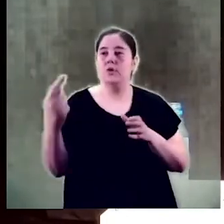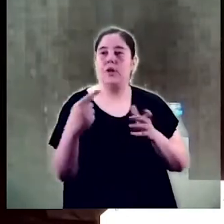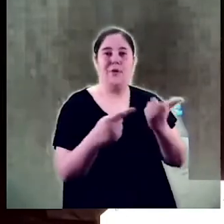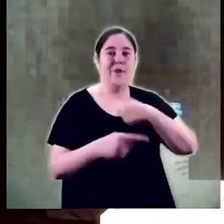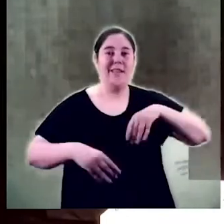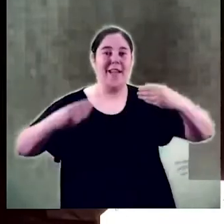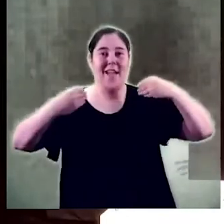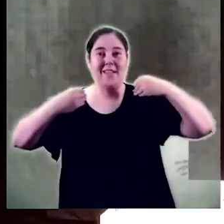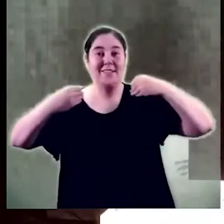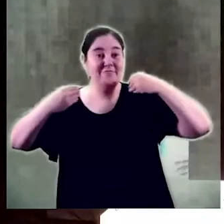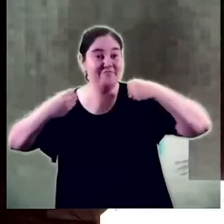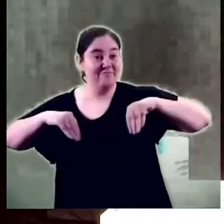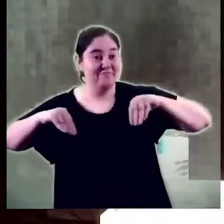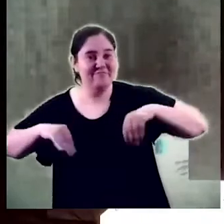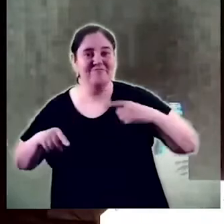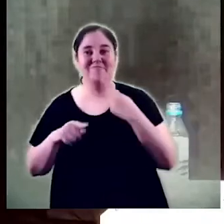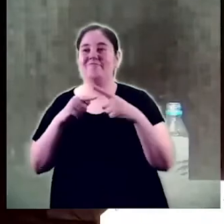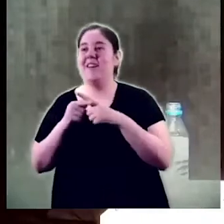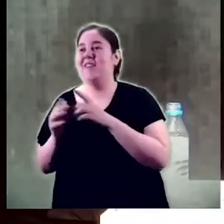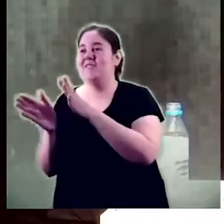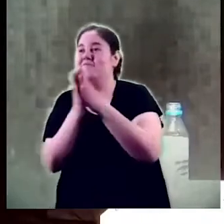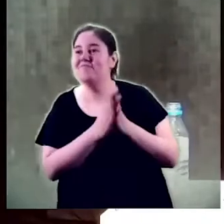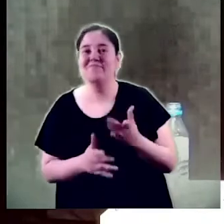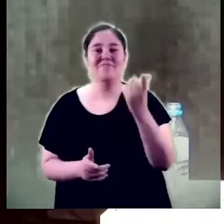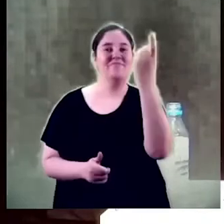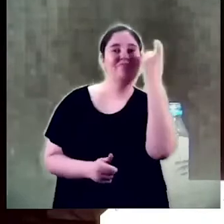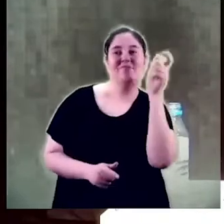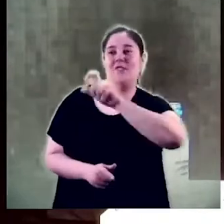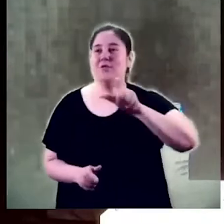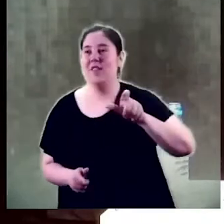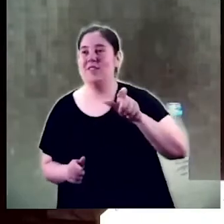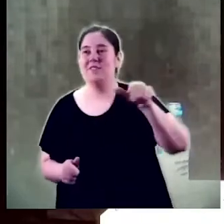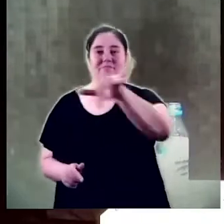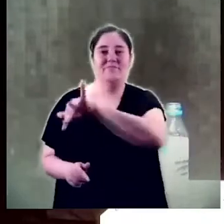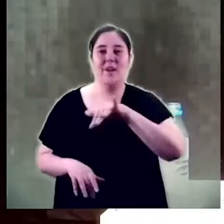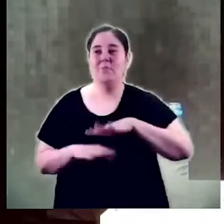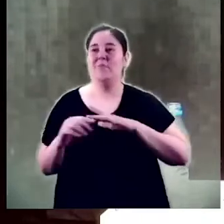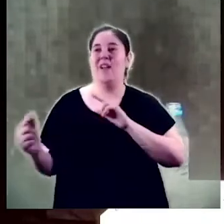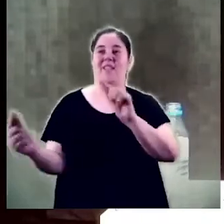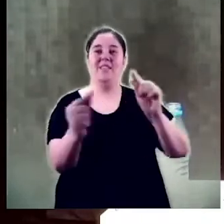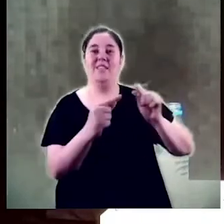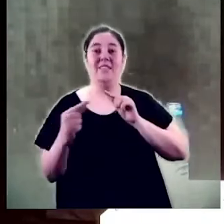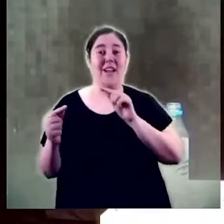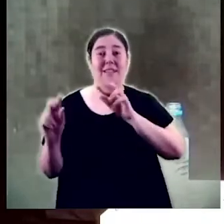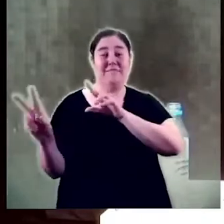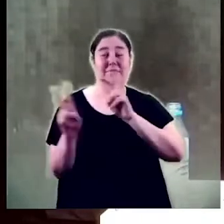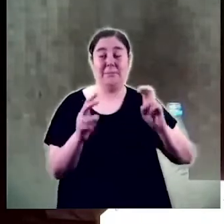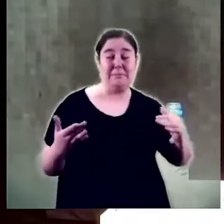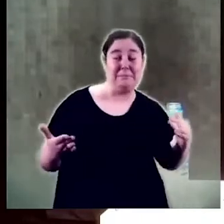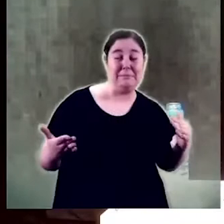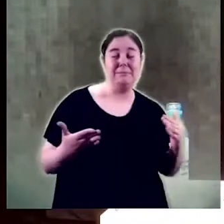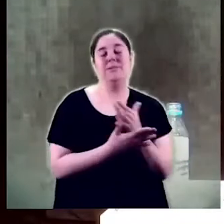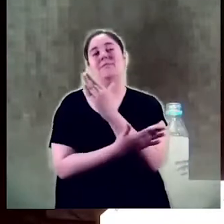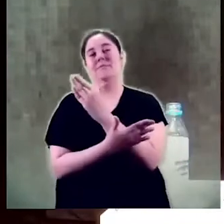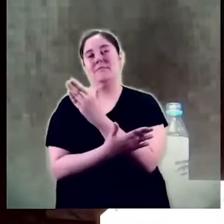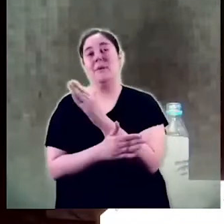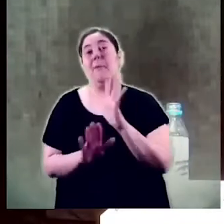gaudint pel fet de compartir amb col·legues i estudiants espais pel diàleg interdisciplinari feminista.